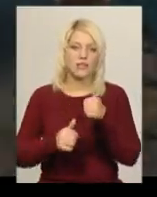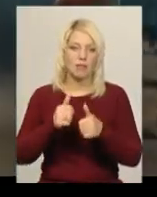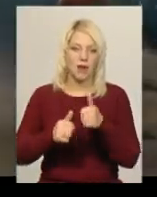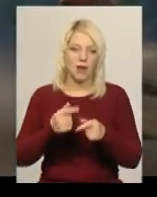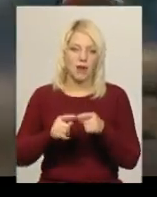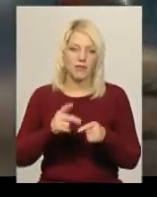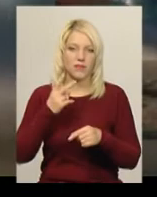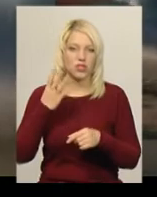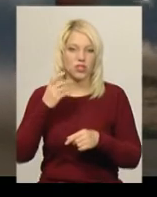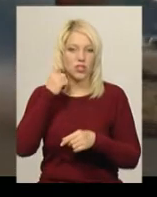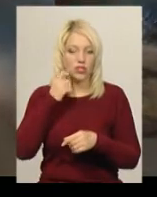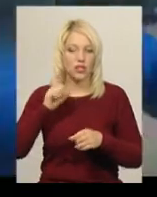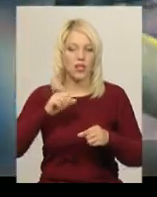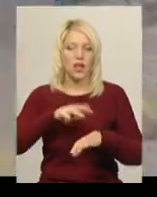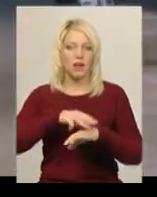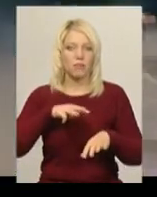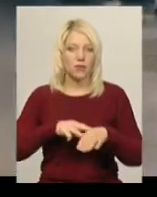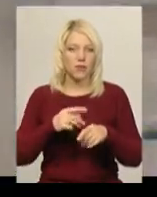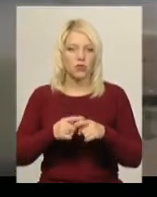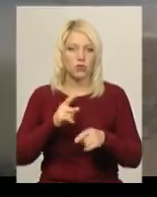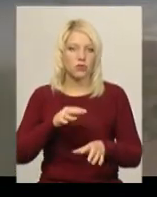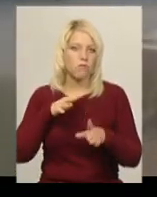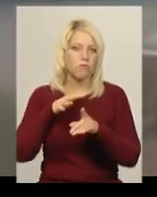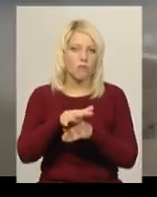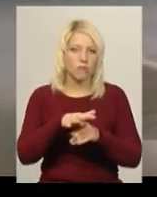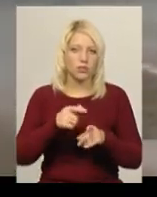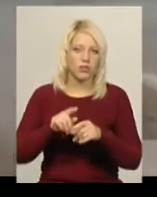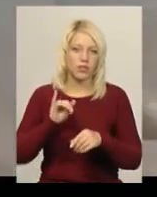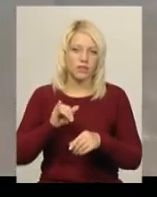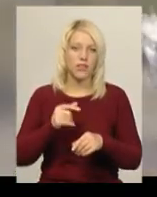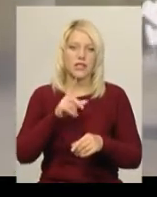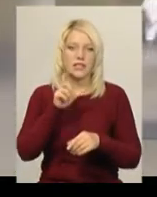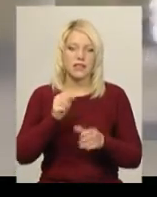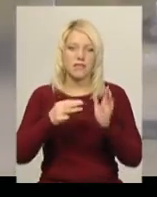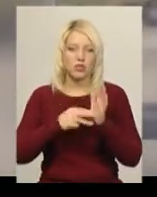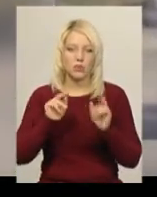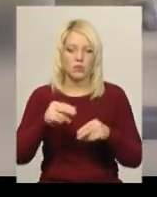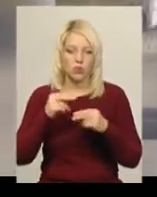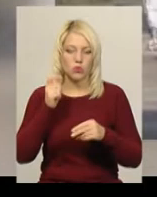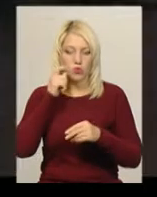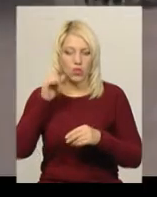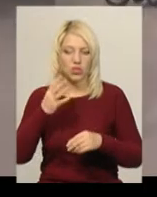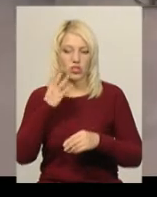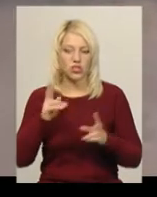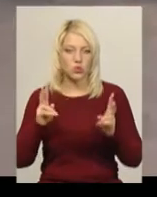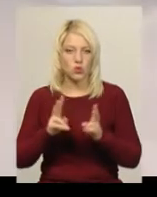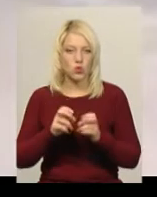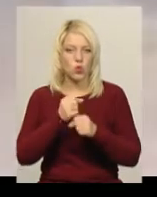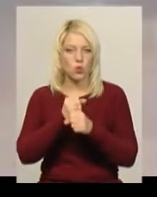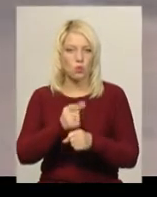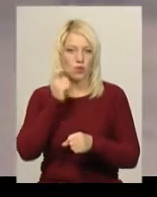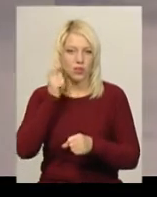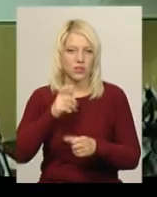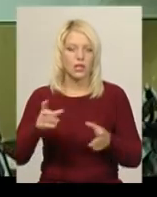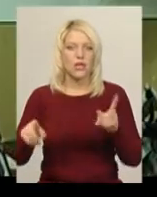капітан команди В'ячеслав Янішин – один із двох бомбардирів «Поділля Мотор». За вісім ігор Чемпіонату України та чотири зустрічі Кубку України гравець забив